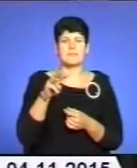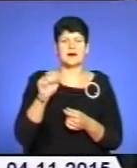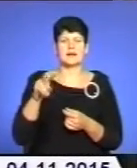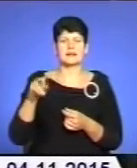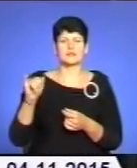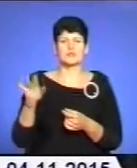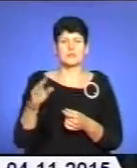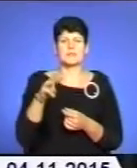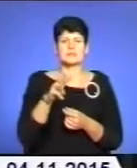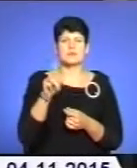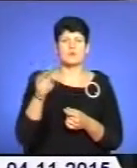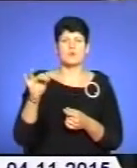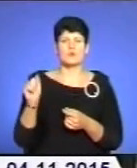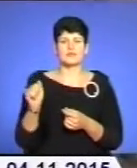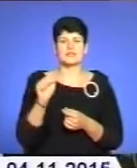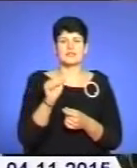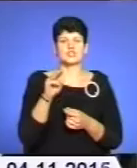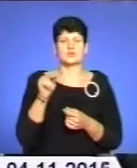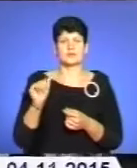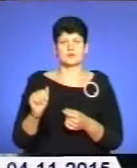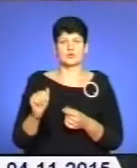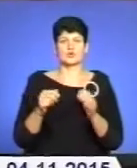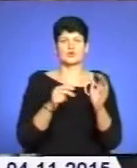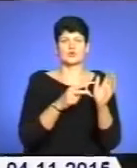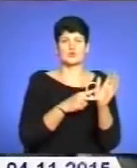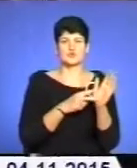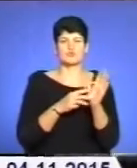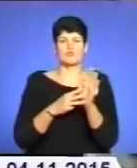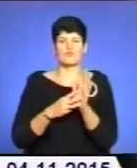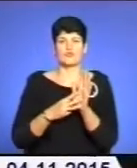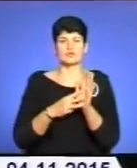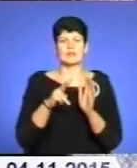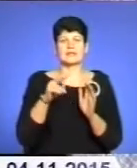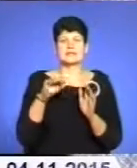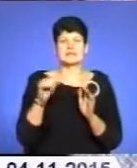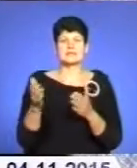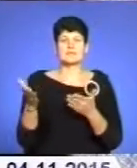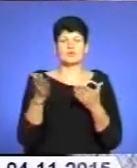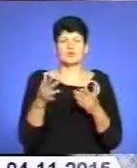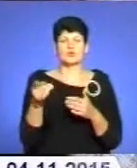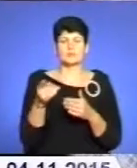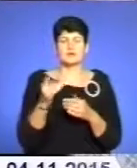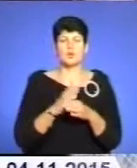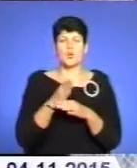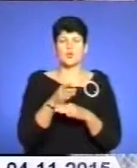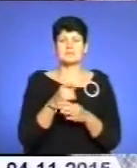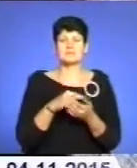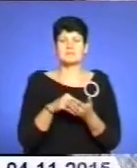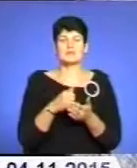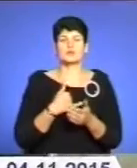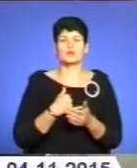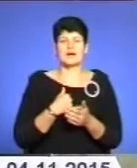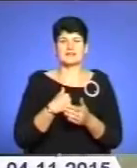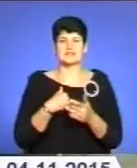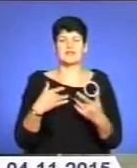Максим Попович і Юрій Черненко. 7-8 листопада ми запрошуємо тернополян, гостей міста, до нас в театр